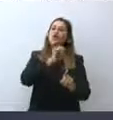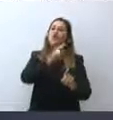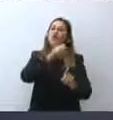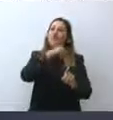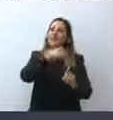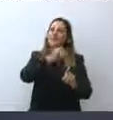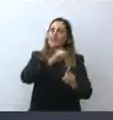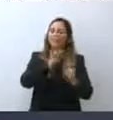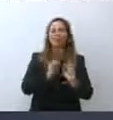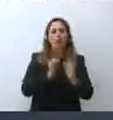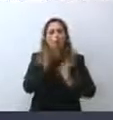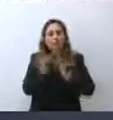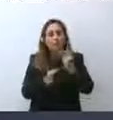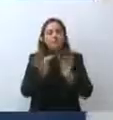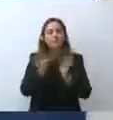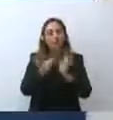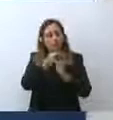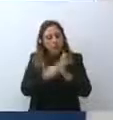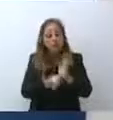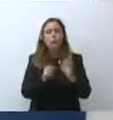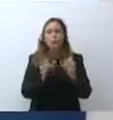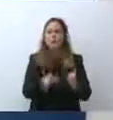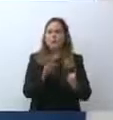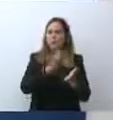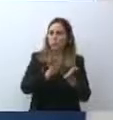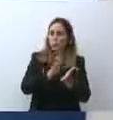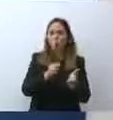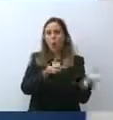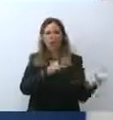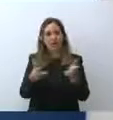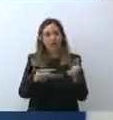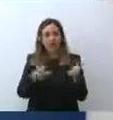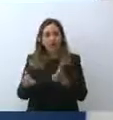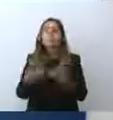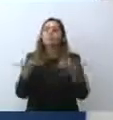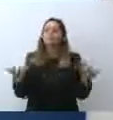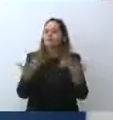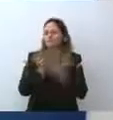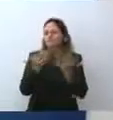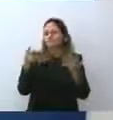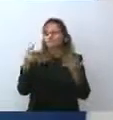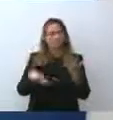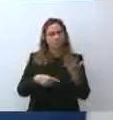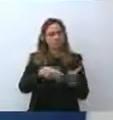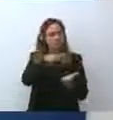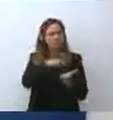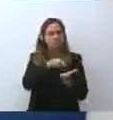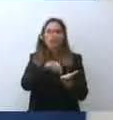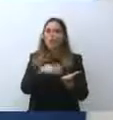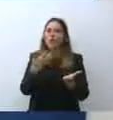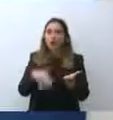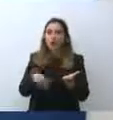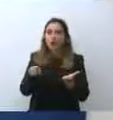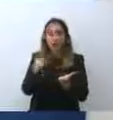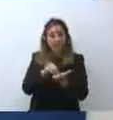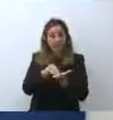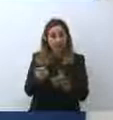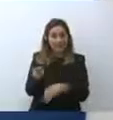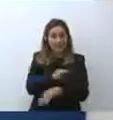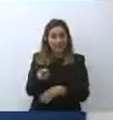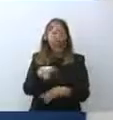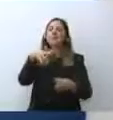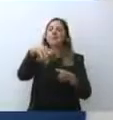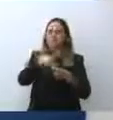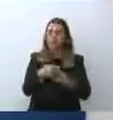i trasporti, ma certo anche questi provvedimenti sono stati discussi in loro presenza all'interno della